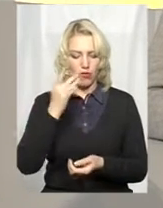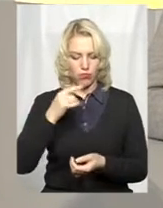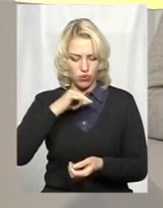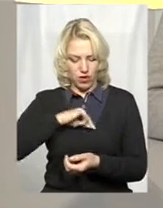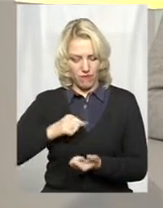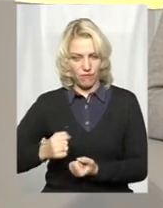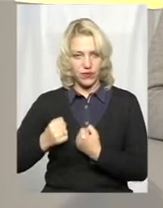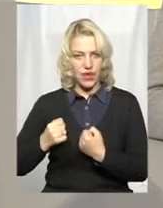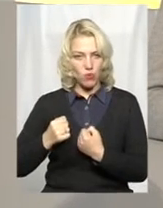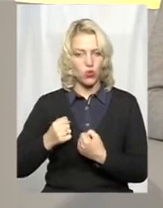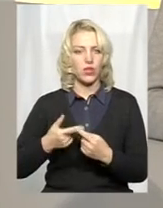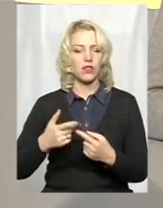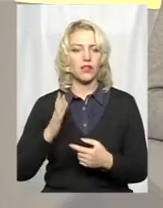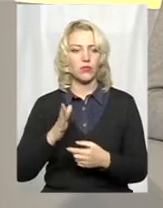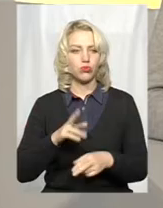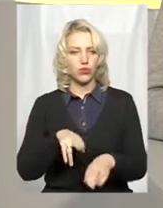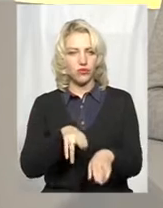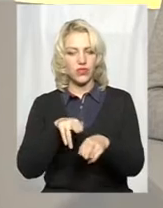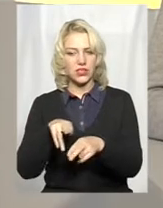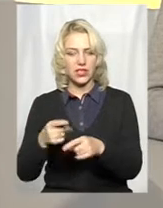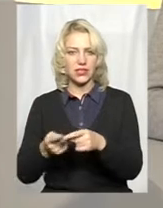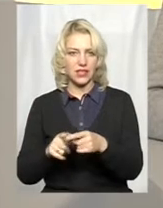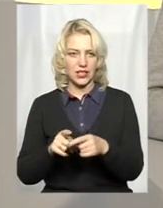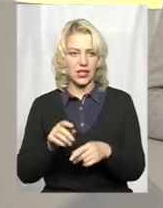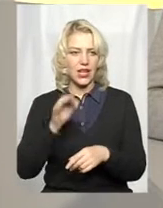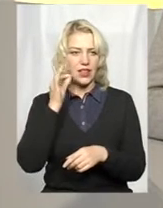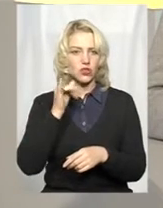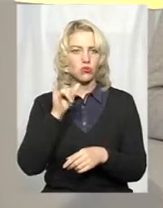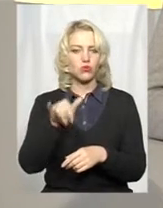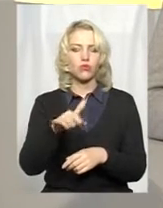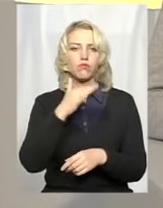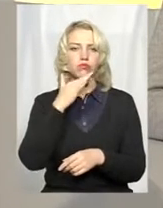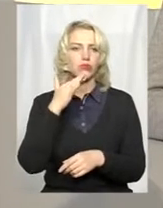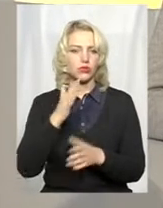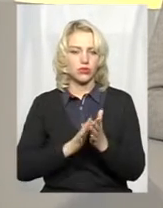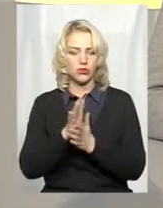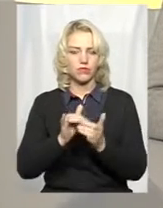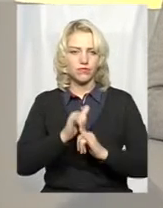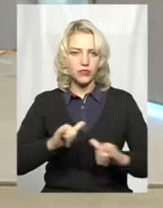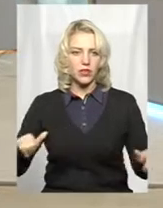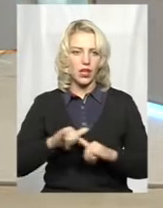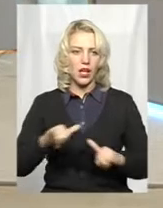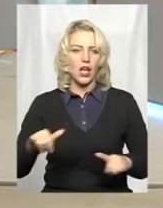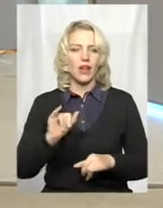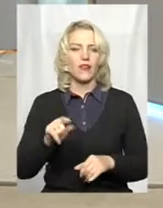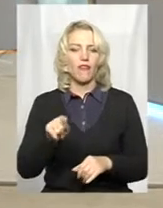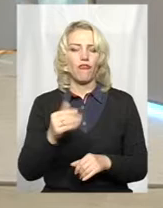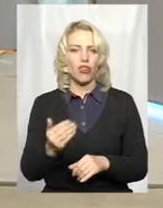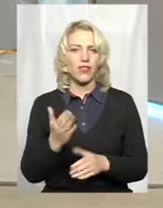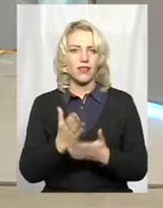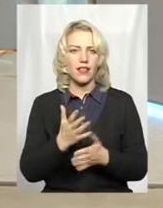лисиць, проводиться відстріл тих самих лисиць. Адже в них висока популяція і вони у більшості є найбільшими